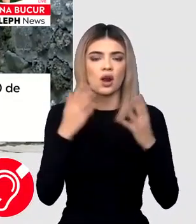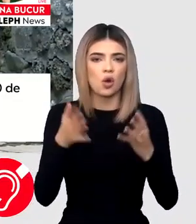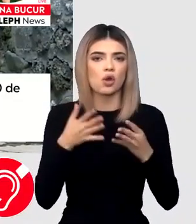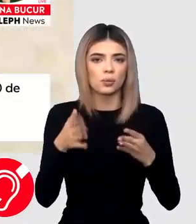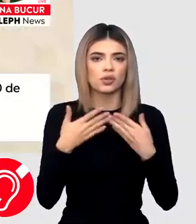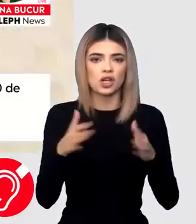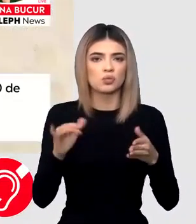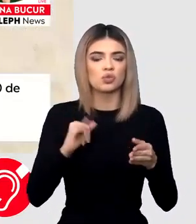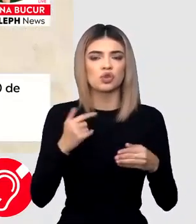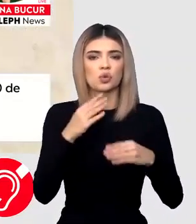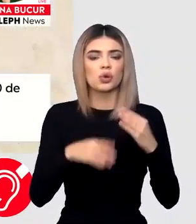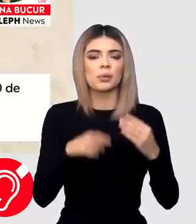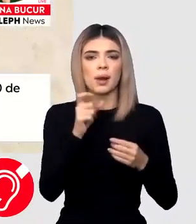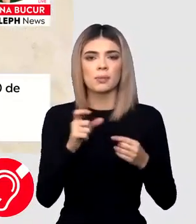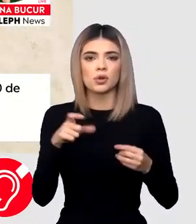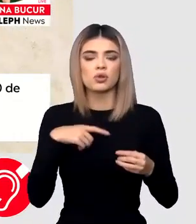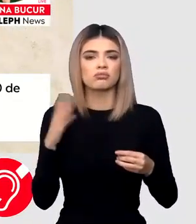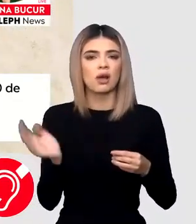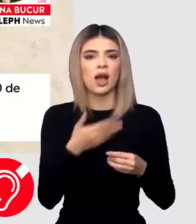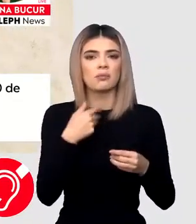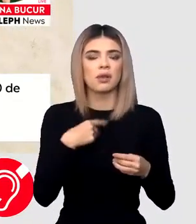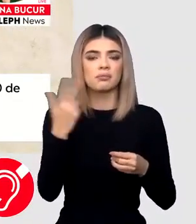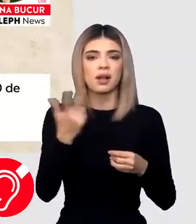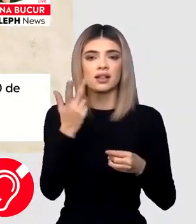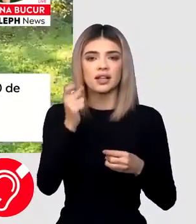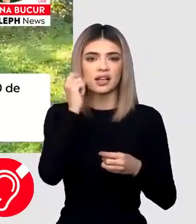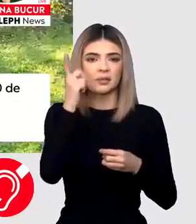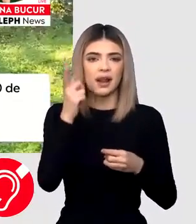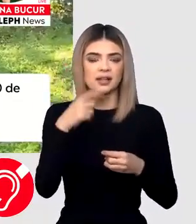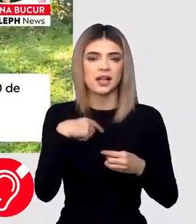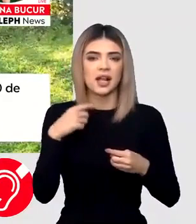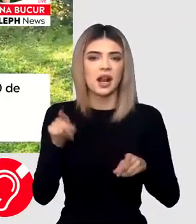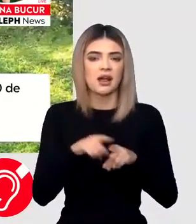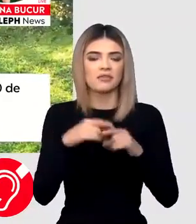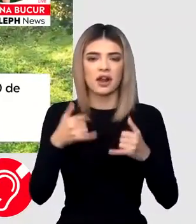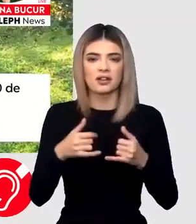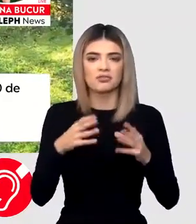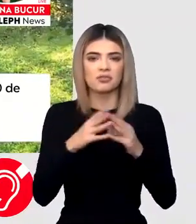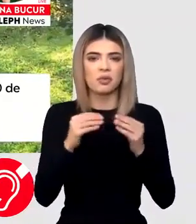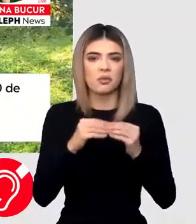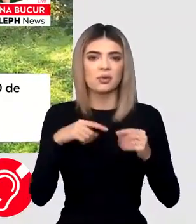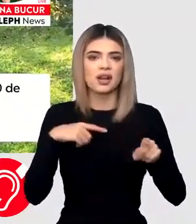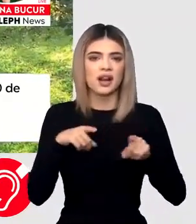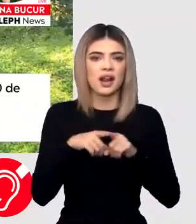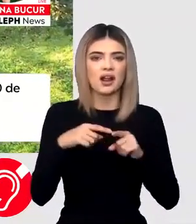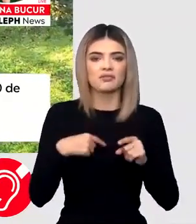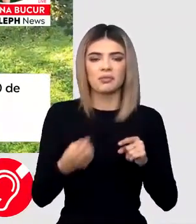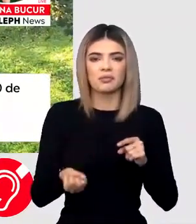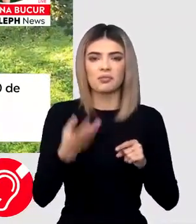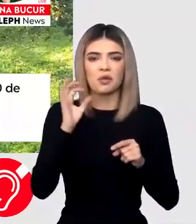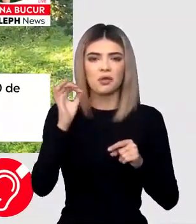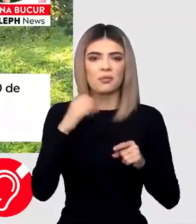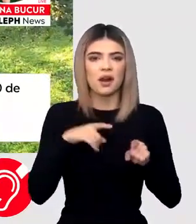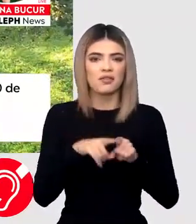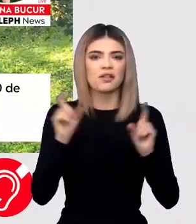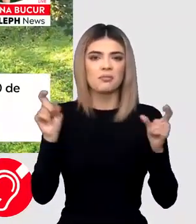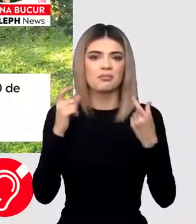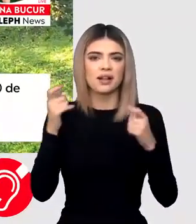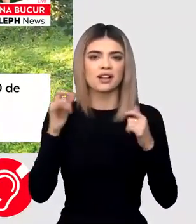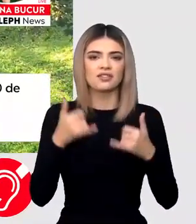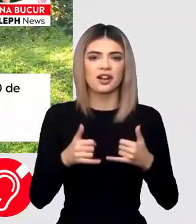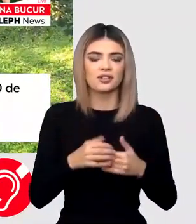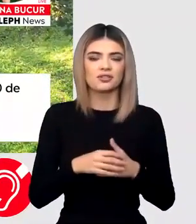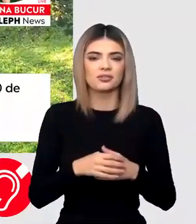iar ultimii participanți au plecat de acolo abia la 3 dimineața. Da, în România se mănâncă și se dansează bine, probabil asta vor spune despre noi.